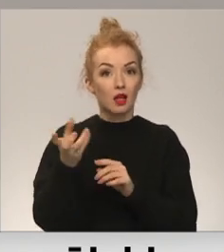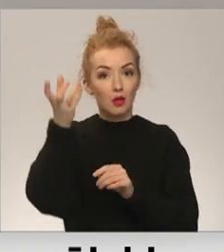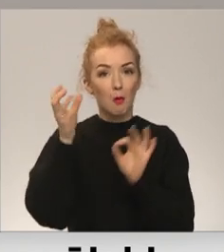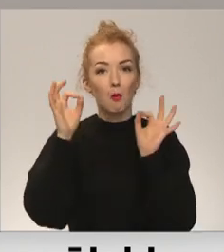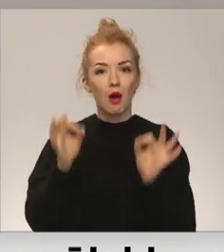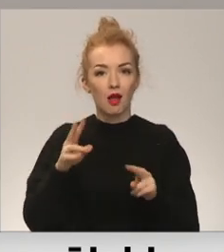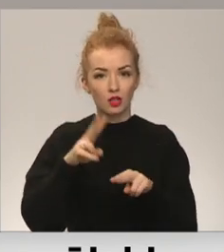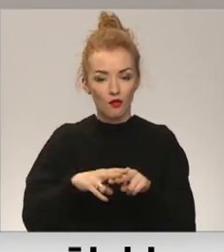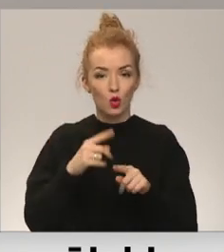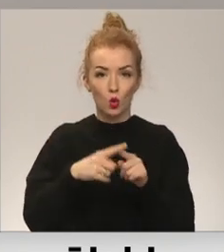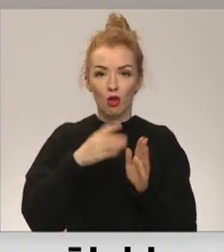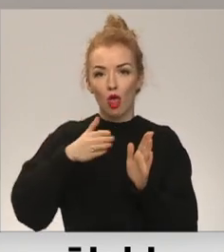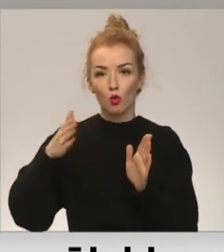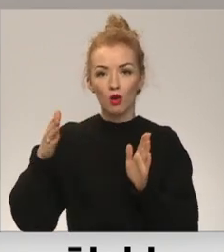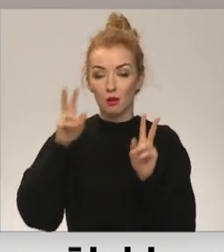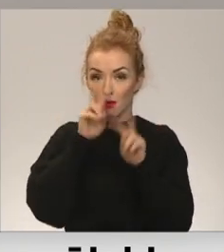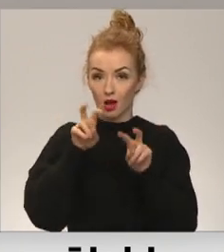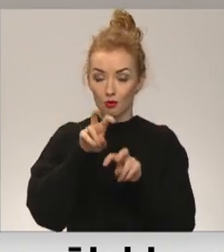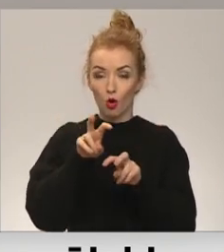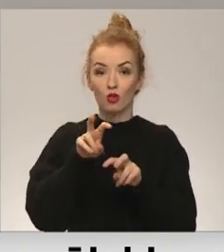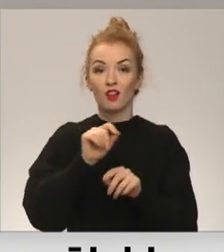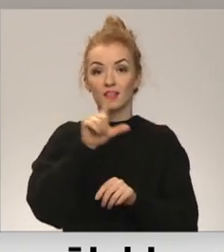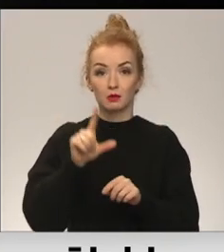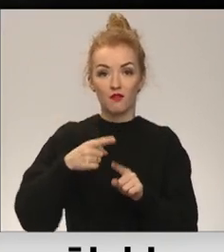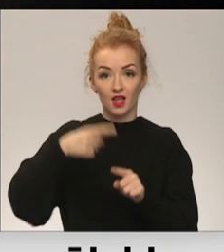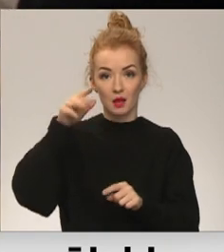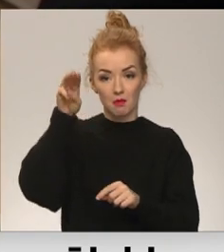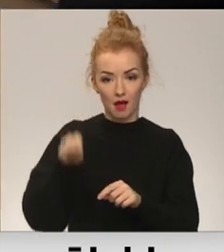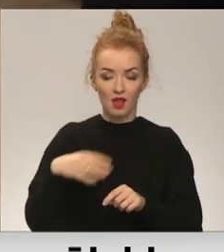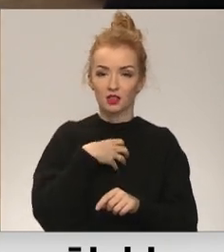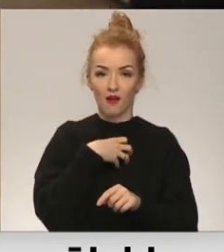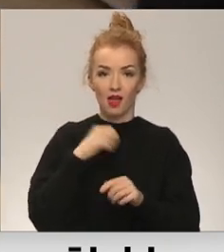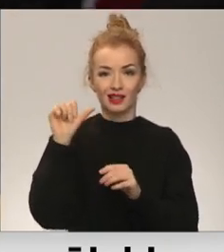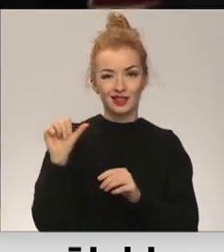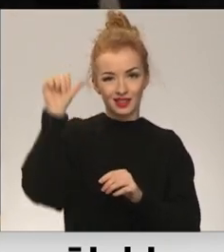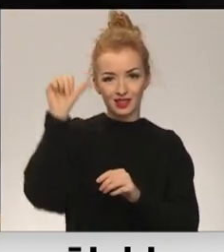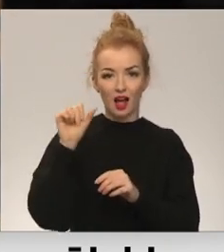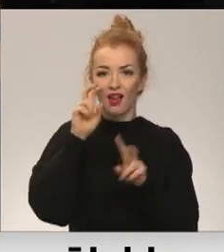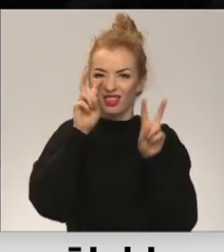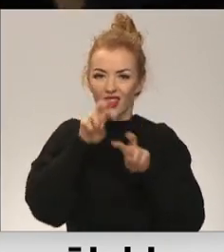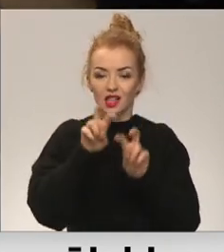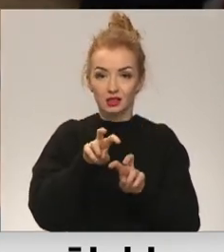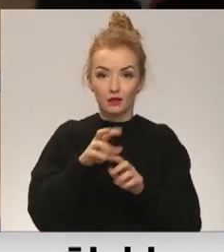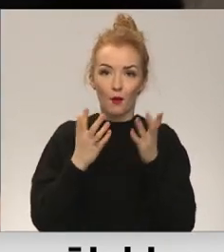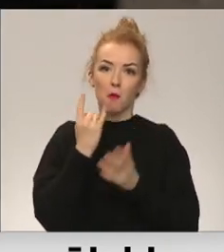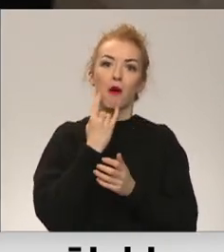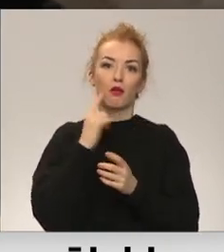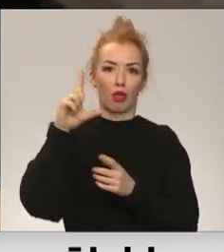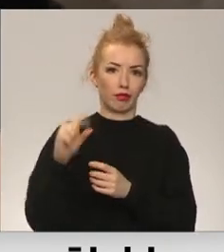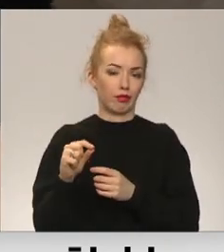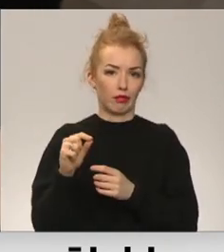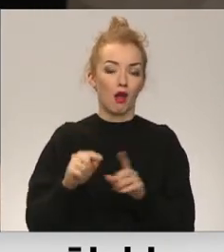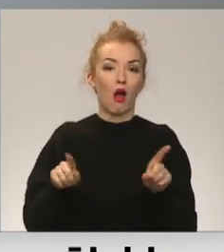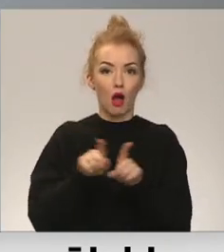pareizi un regulāri tiek pārbaudīts. Vēlams vismaz reizi mēnesīja nospies testa pogu un pārliecināties, ka baterijas nav izlādējušās.